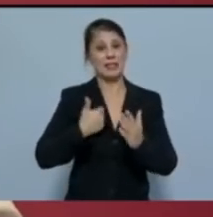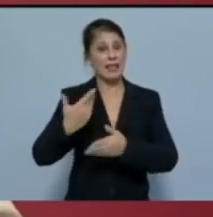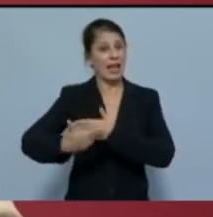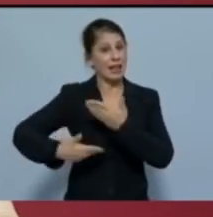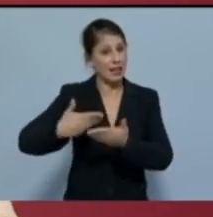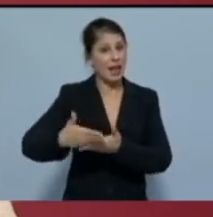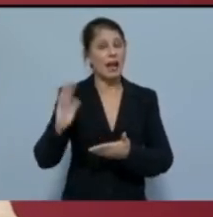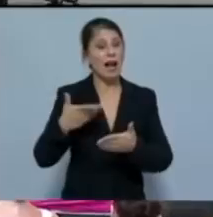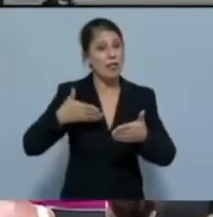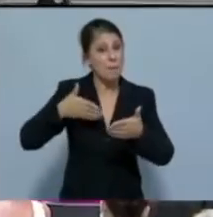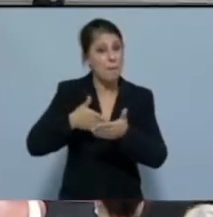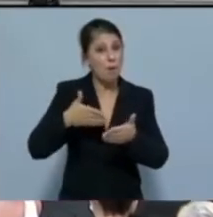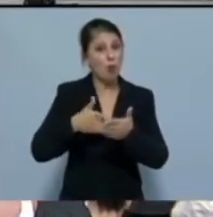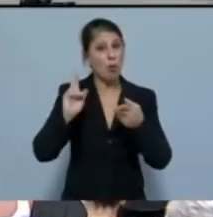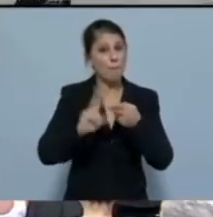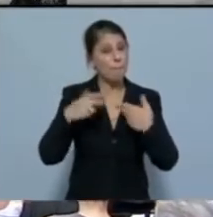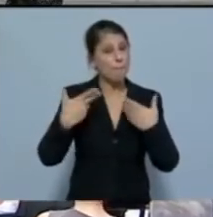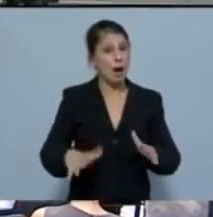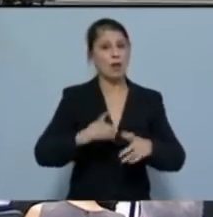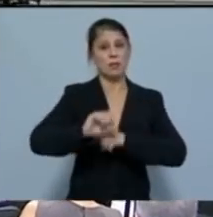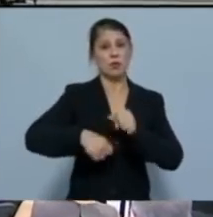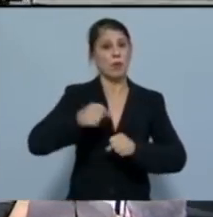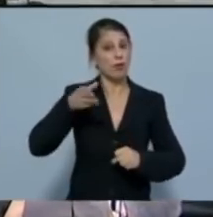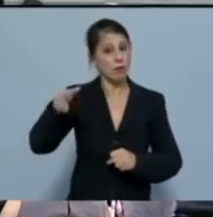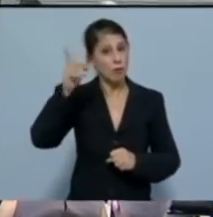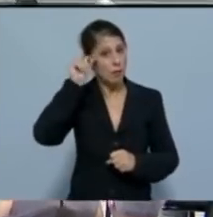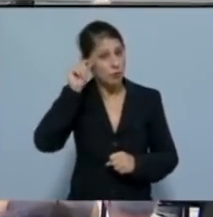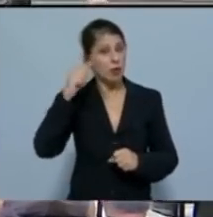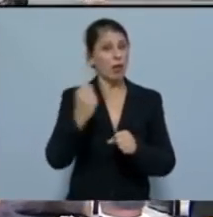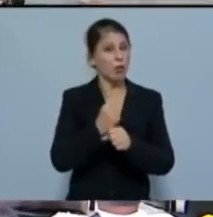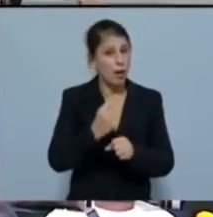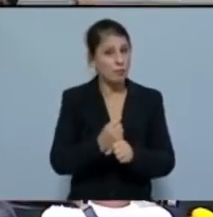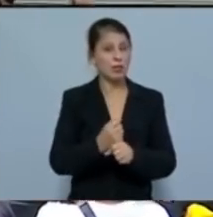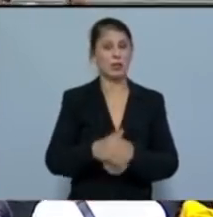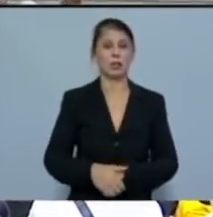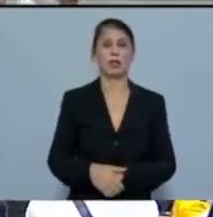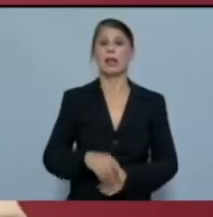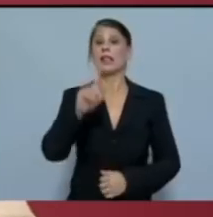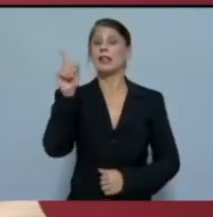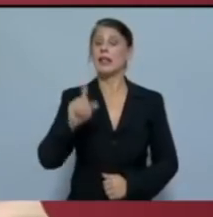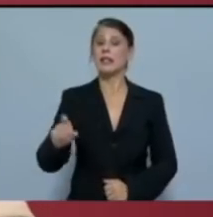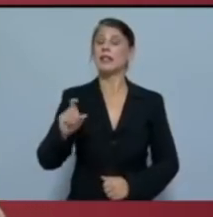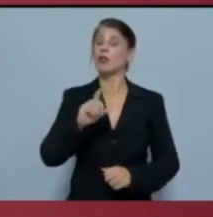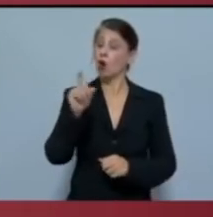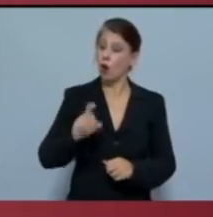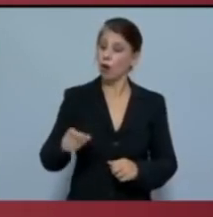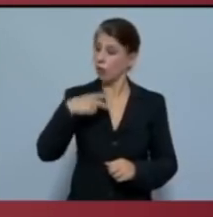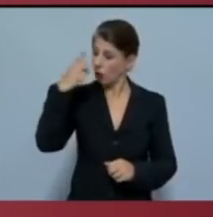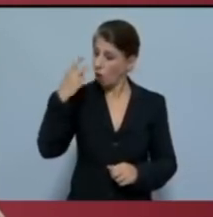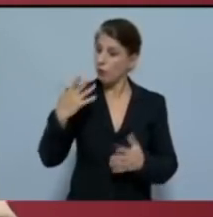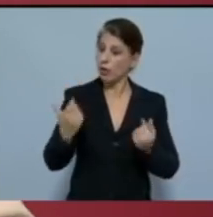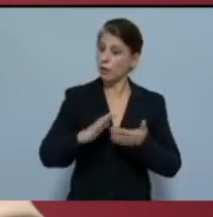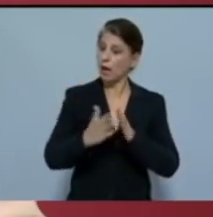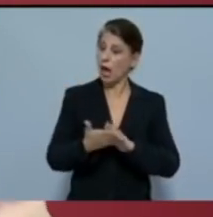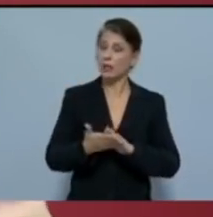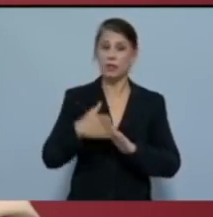εμπόδιο που συναντά στην προσπάθειά της να σπουδάσει να δουλέψει, να ζήσει με δικαιώματα, να κάνει πράξη τα